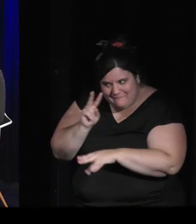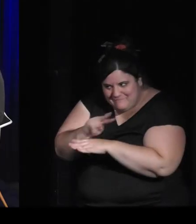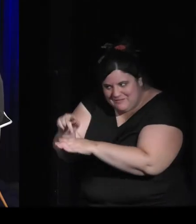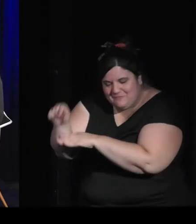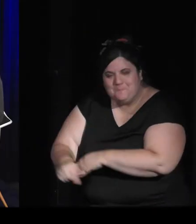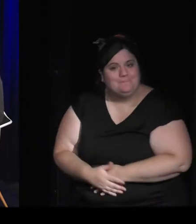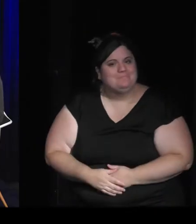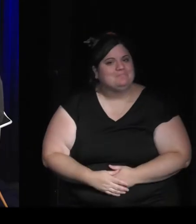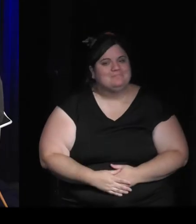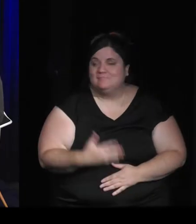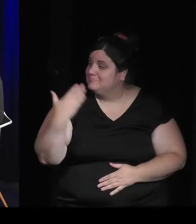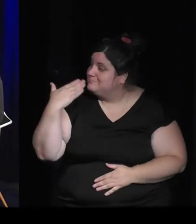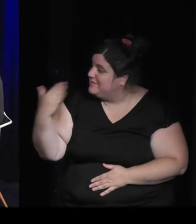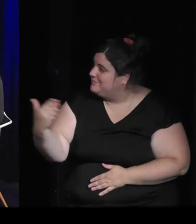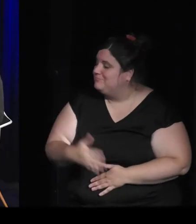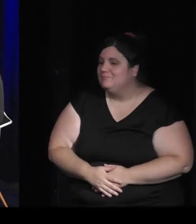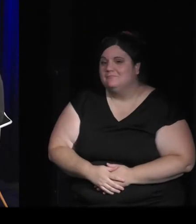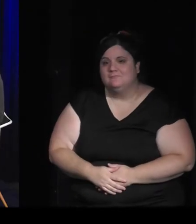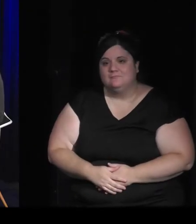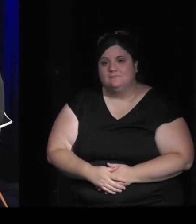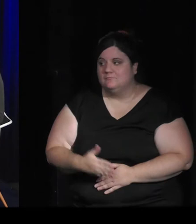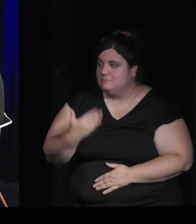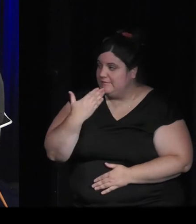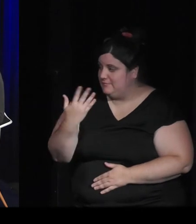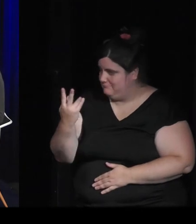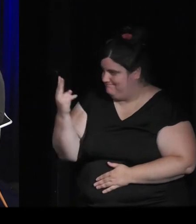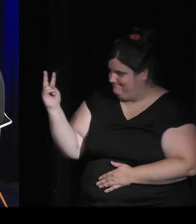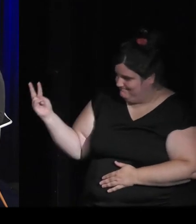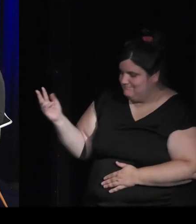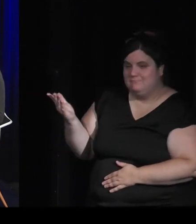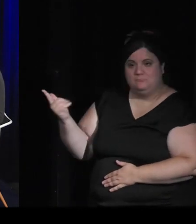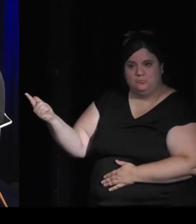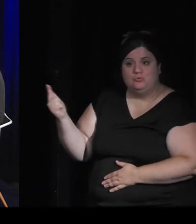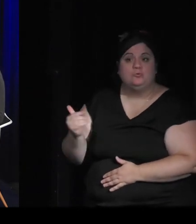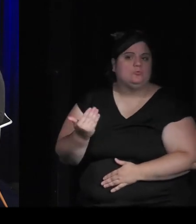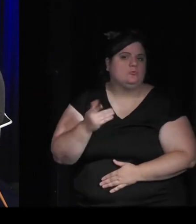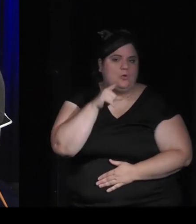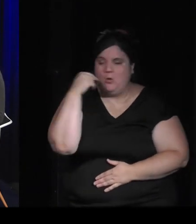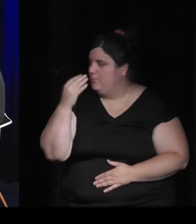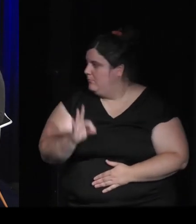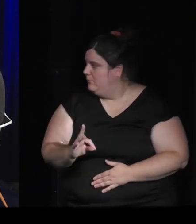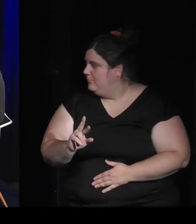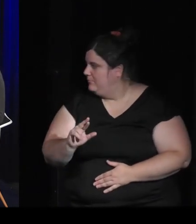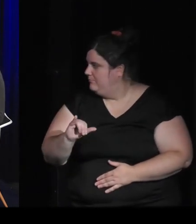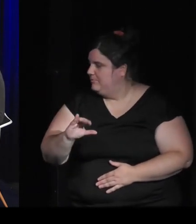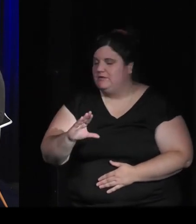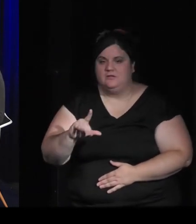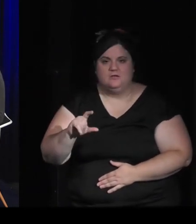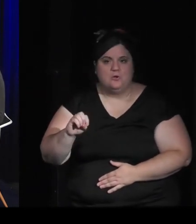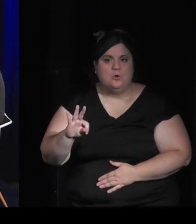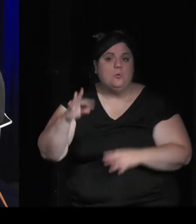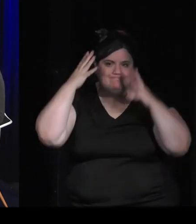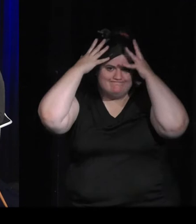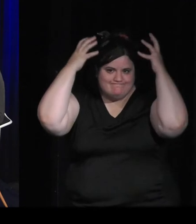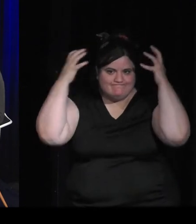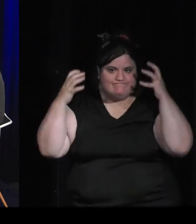Merci à nos intervenants. Mathieu Triclot, philosophe. Bonjour. Dix ans déjà, quand même. La philosophie des